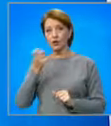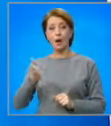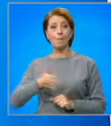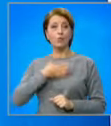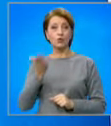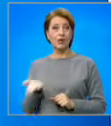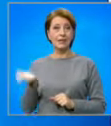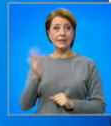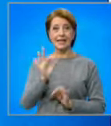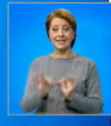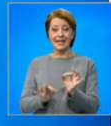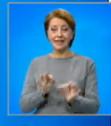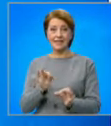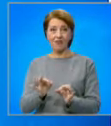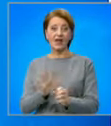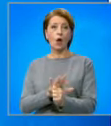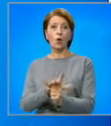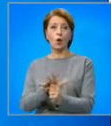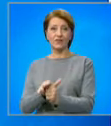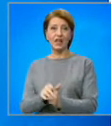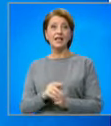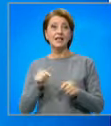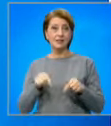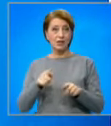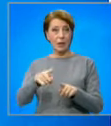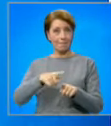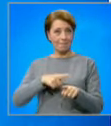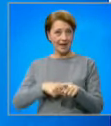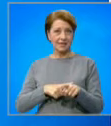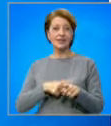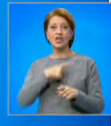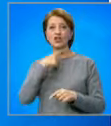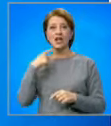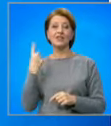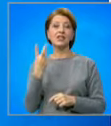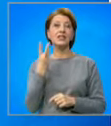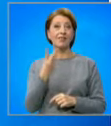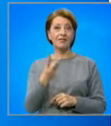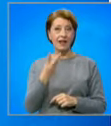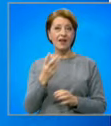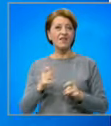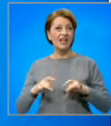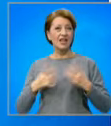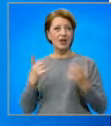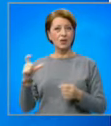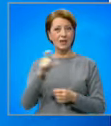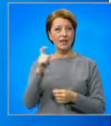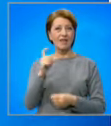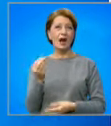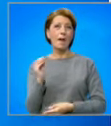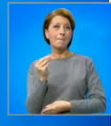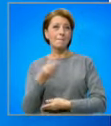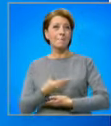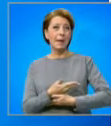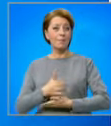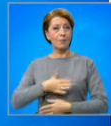след заразяване с коронавирус. Само през този месец невръстните жертви на ковид са вече три. След като в началото на септември бебе почина